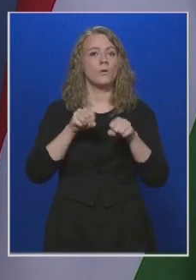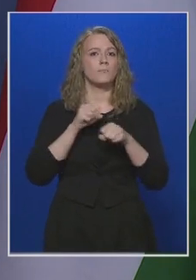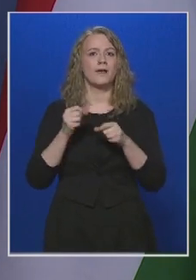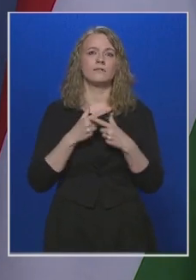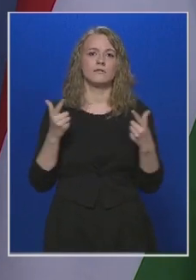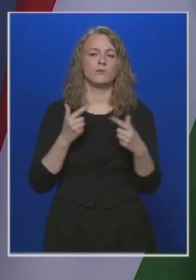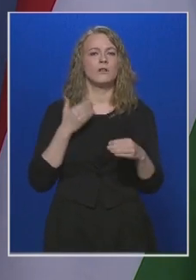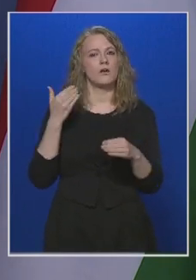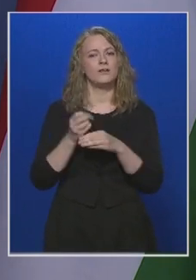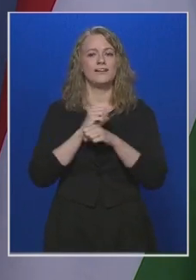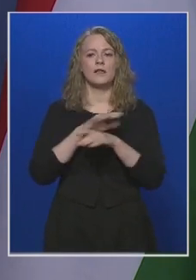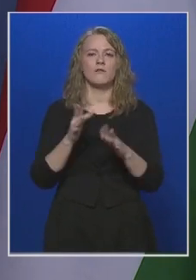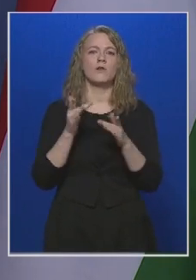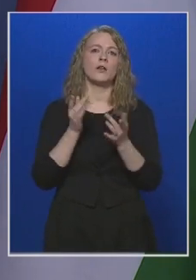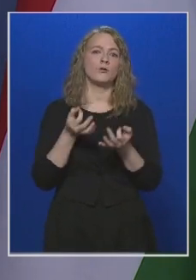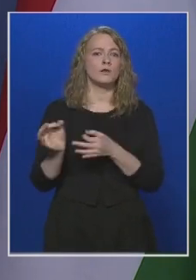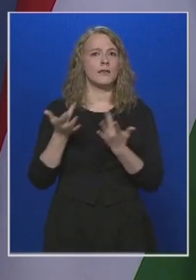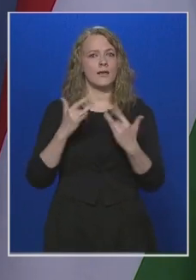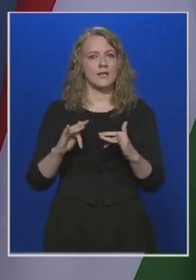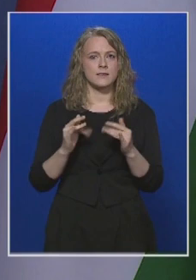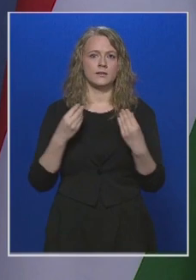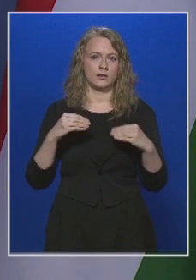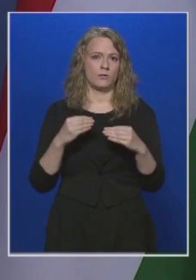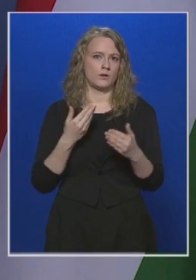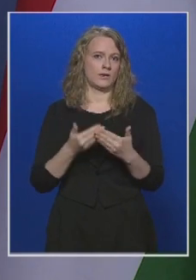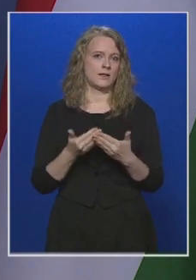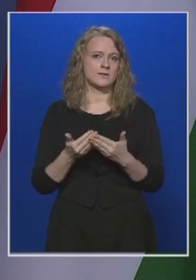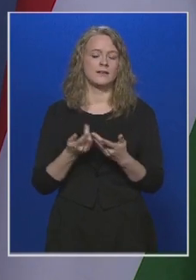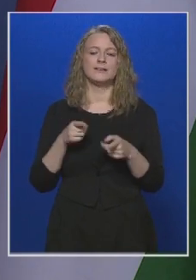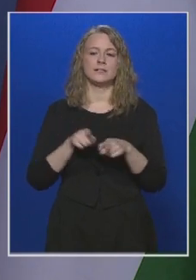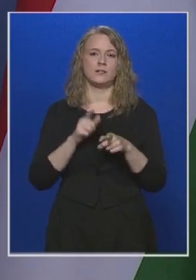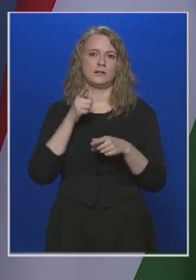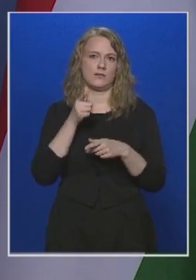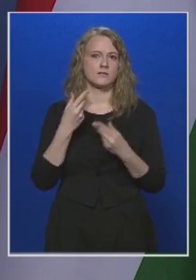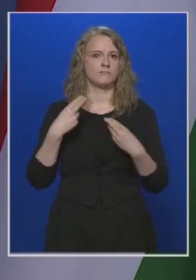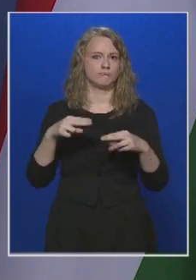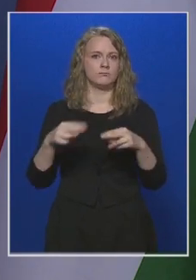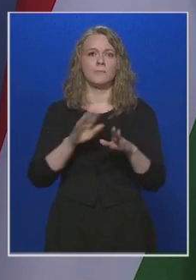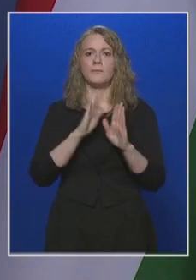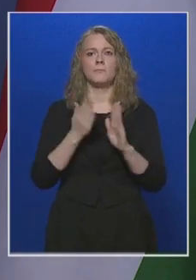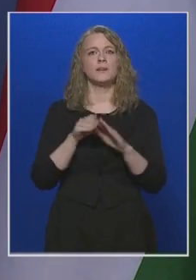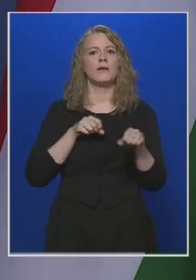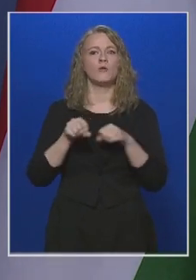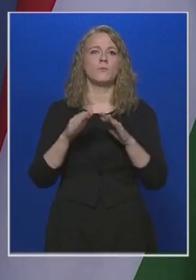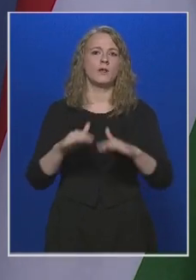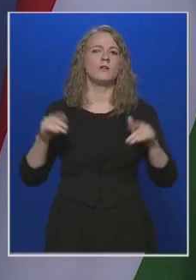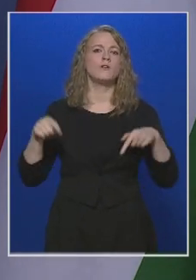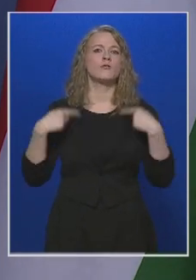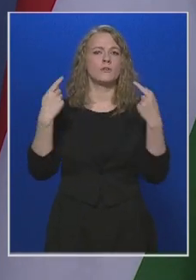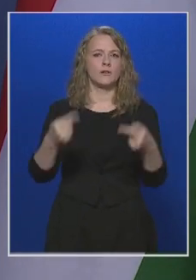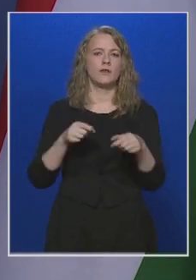amíg a járványügyi helyzet ezt indokoltá teszi, addig ebben a formában fogjuk folytatni minden kormányülést követően továbbra is a